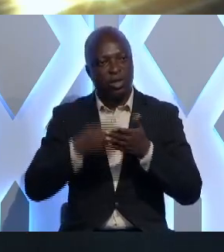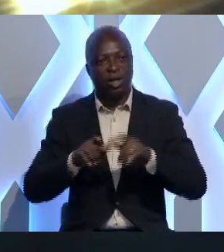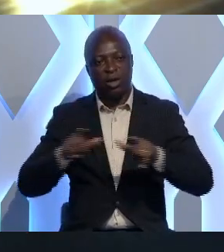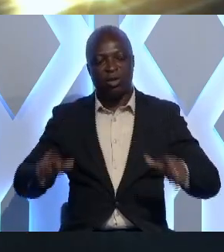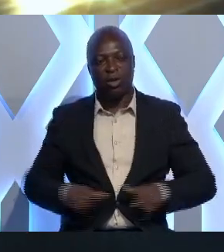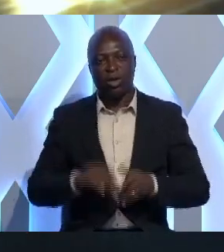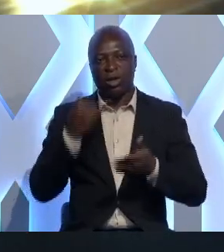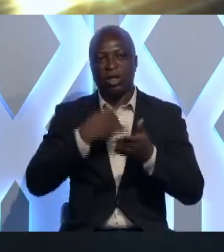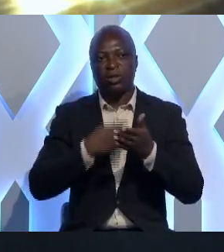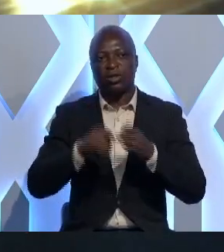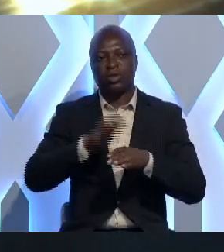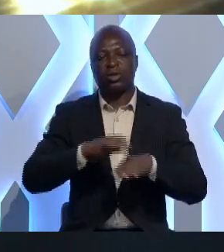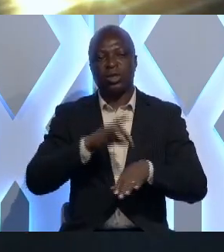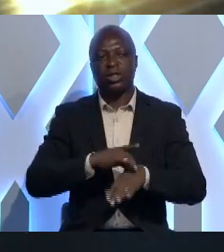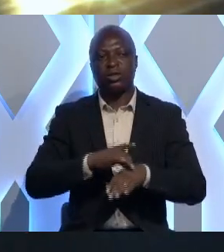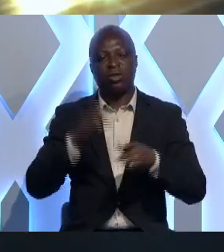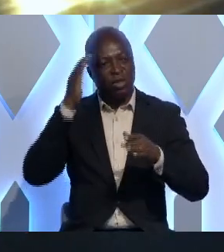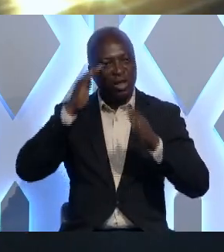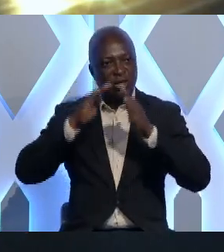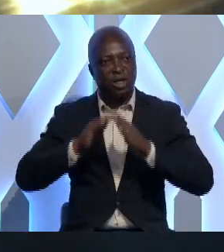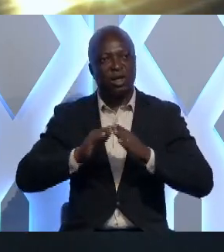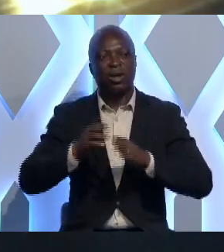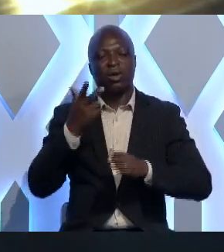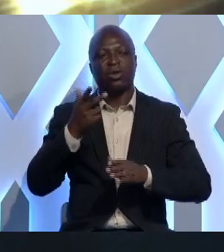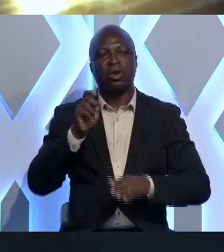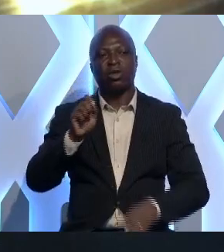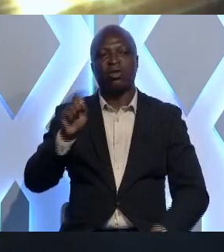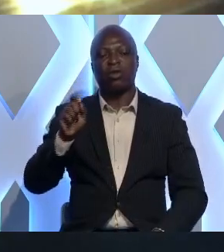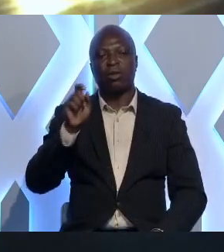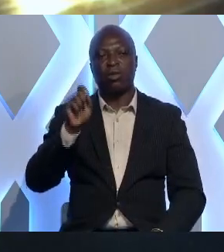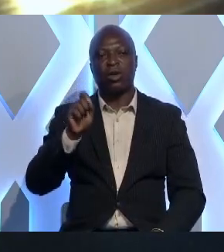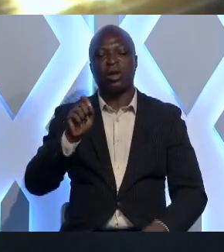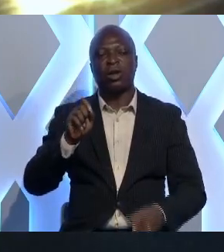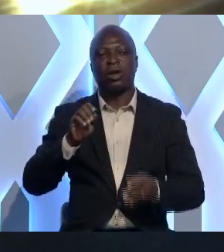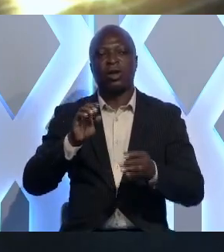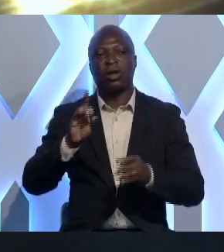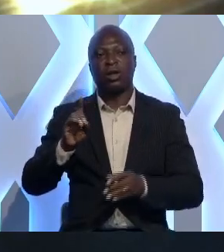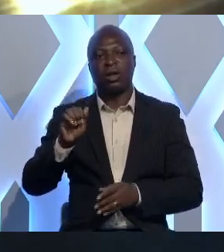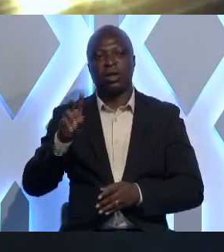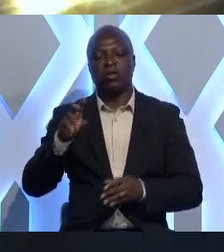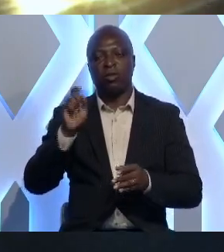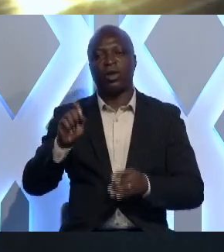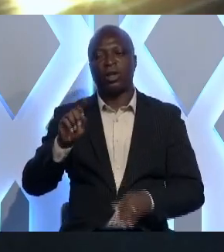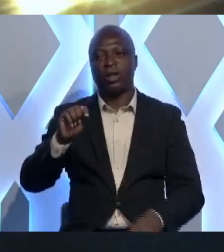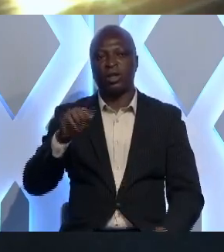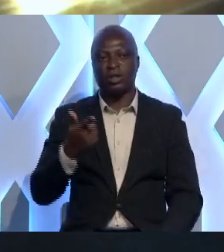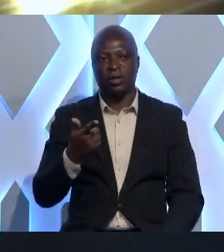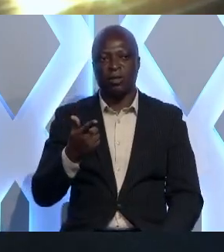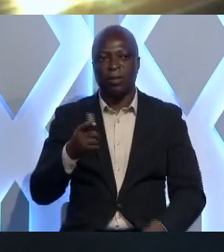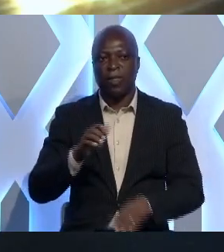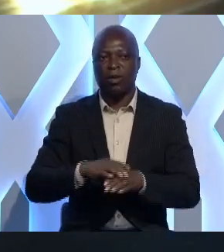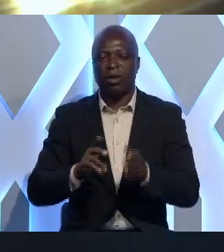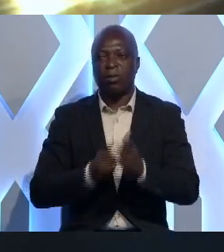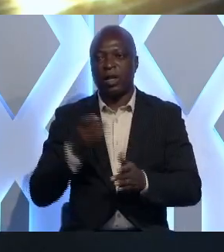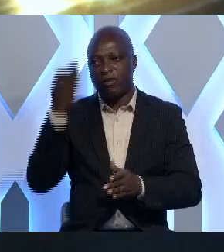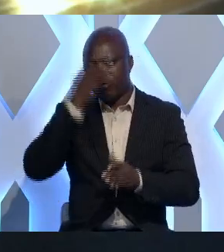'inscription ou sur le site du ministère le 3w.devbase.gouv.tg sur les pages